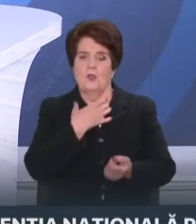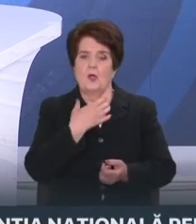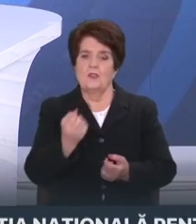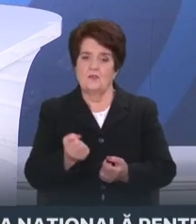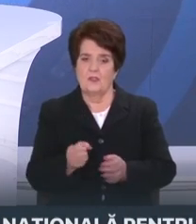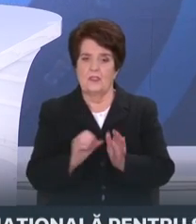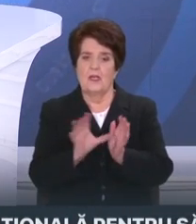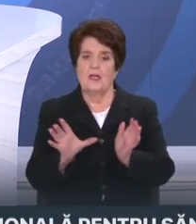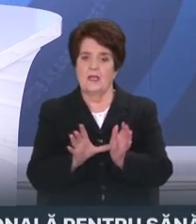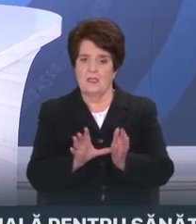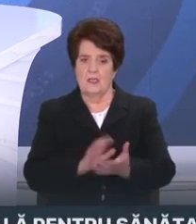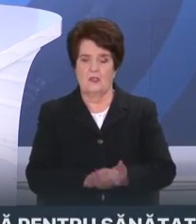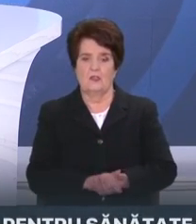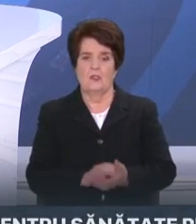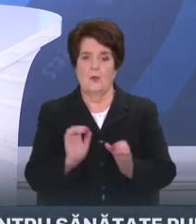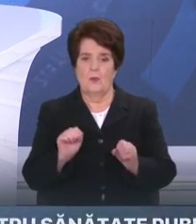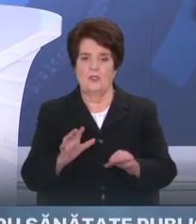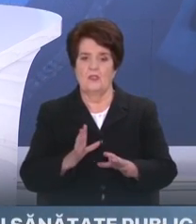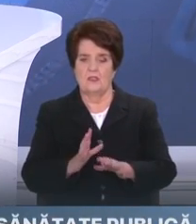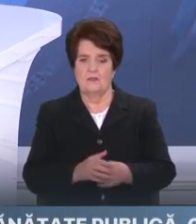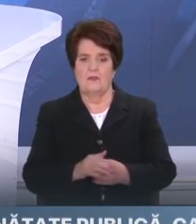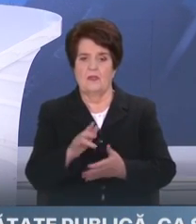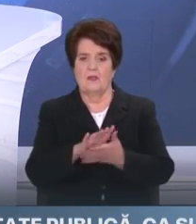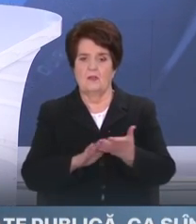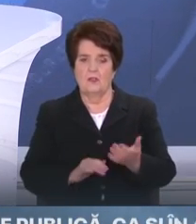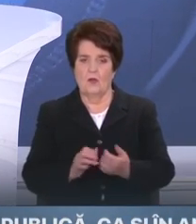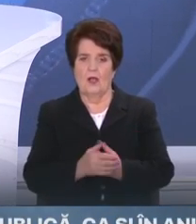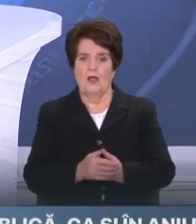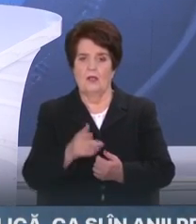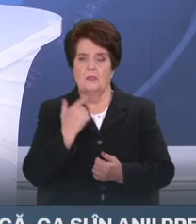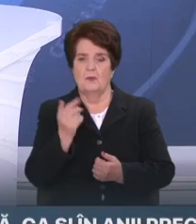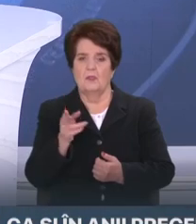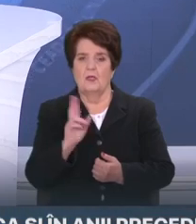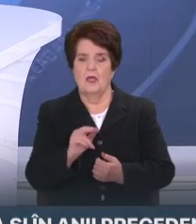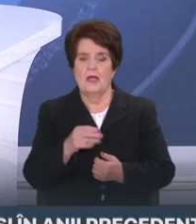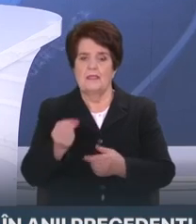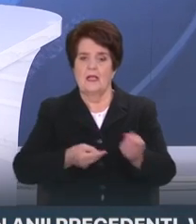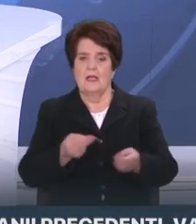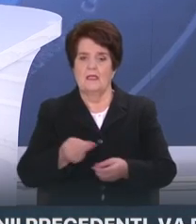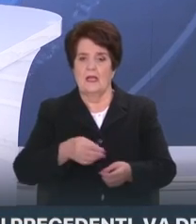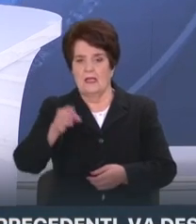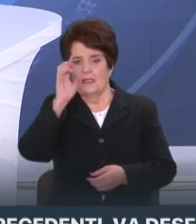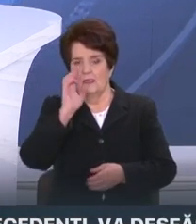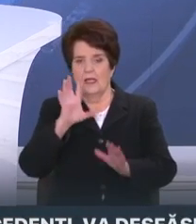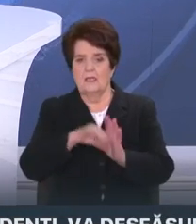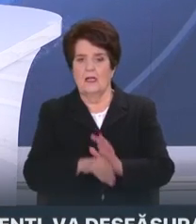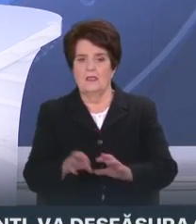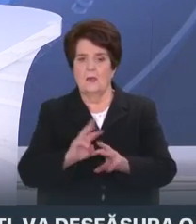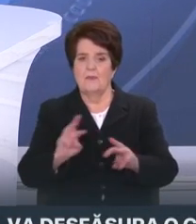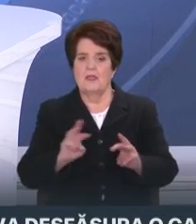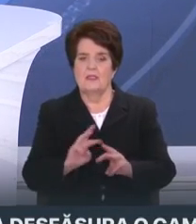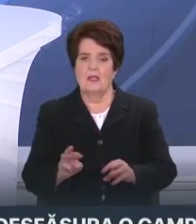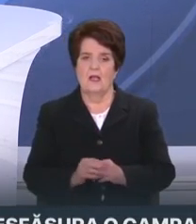electricitate. Subiectul voi discuta în continuare cu domnul Constantin Borosan, secretar de stat în cadrul Ministerului